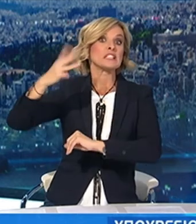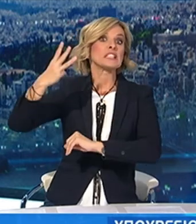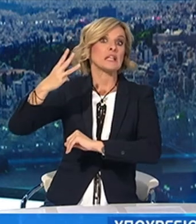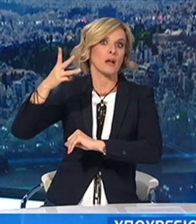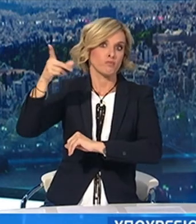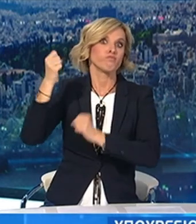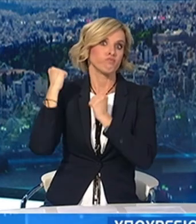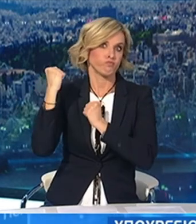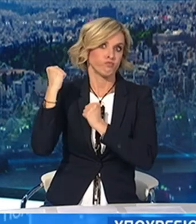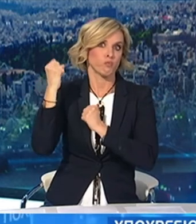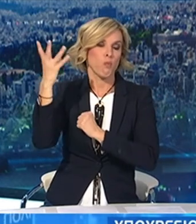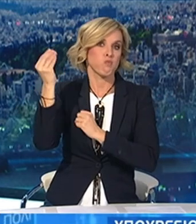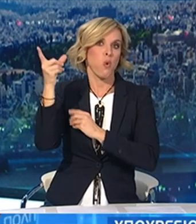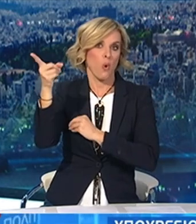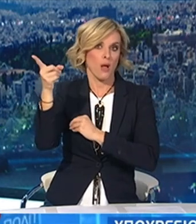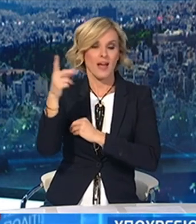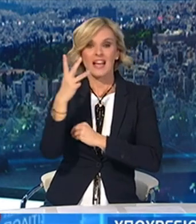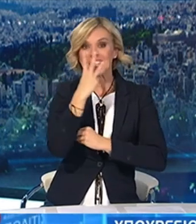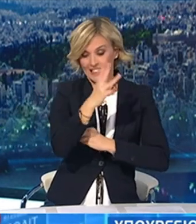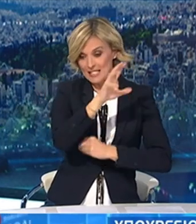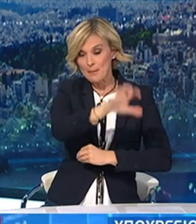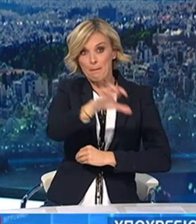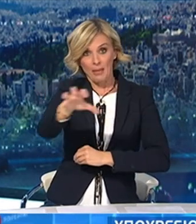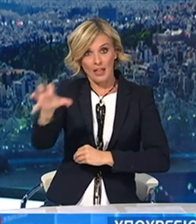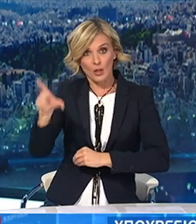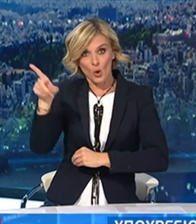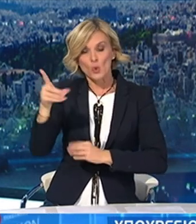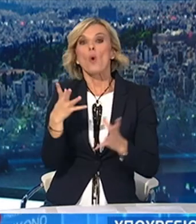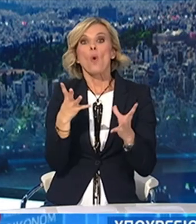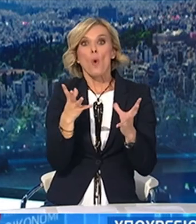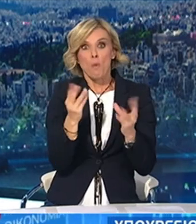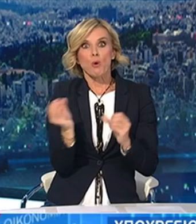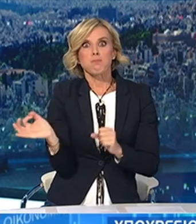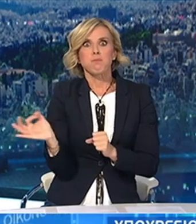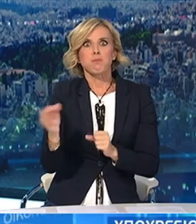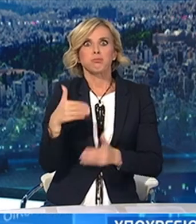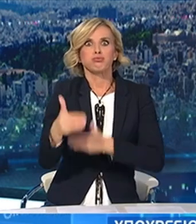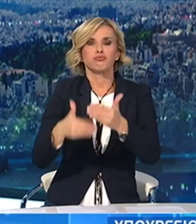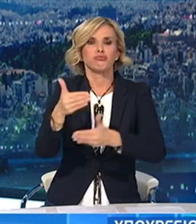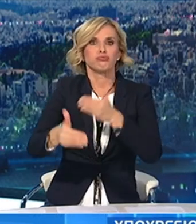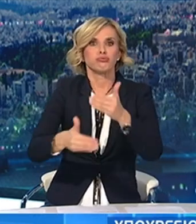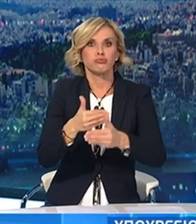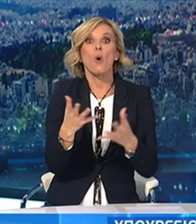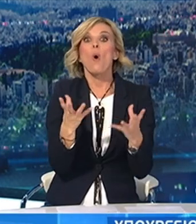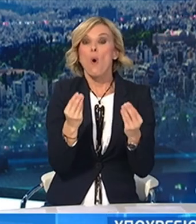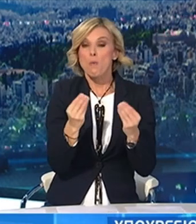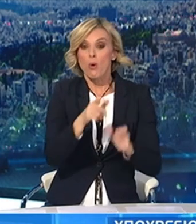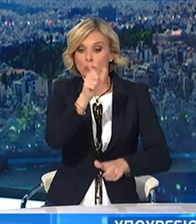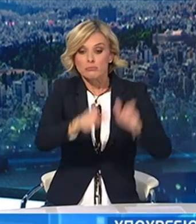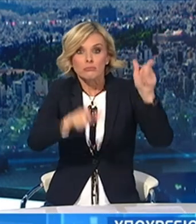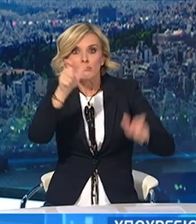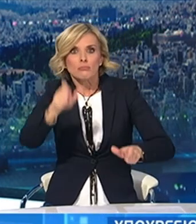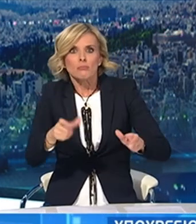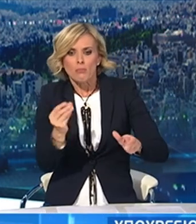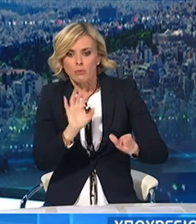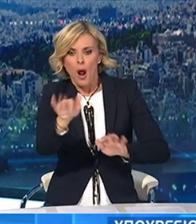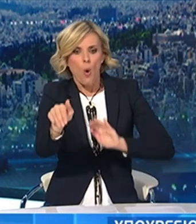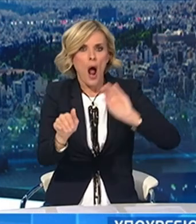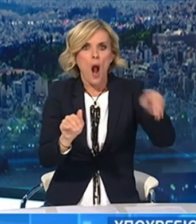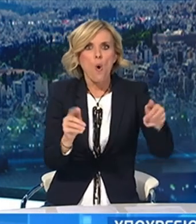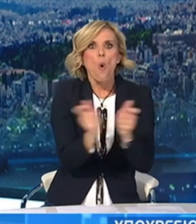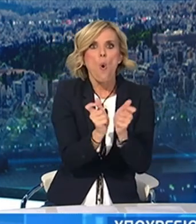επιτήρησεις και στις τρεις περιοχές παρατηρούνται υψηλή επιδημιολογική πολλαπλασιαστές υψηλός αριθμός διάσπαρτων χωροταξικά